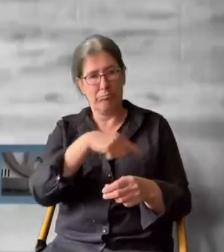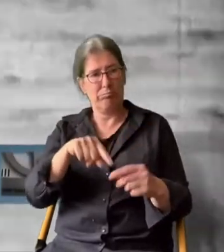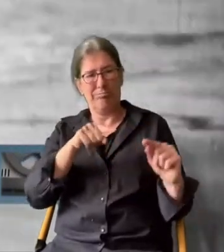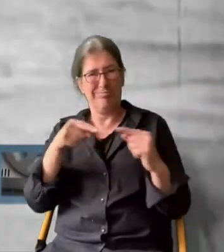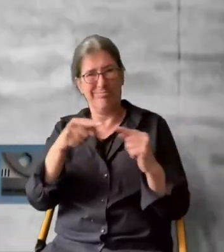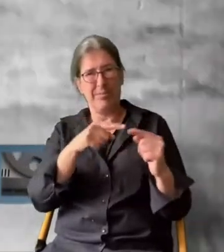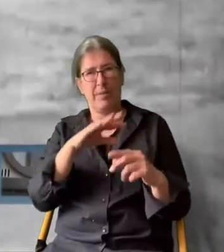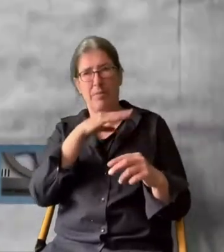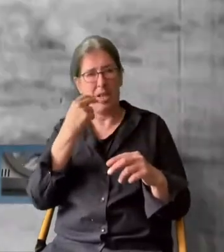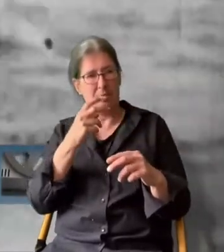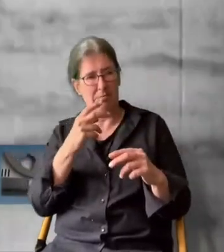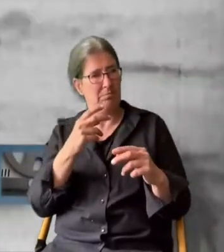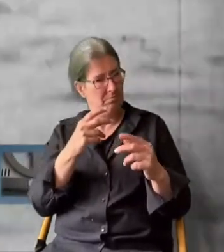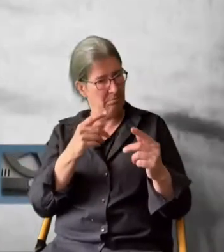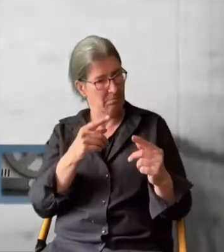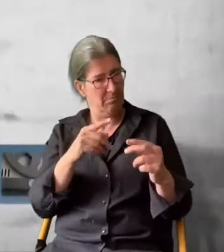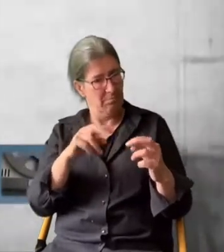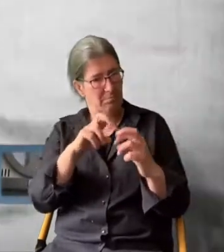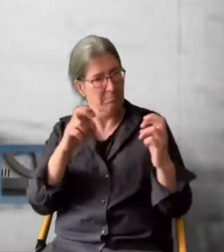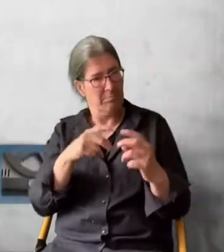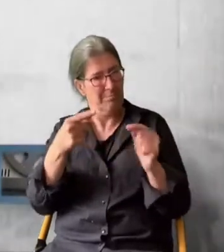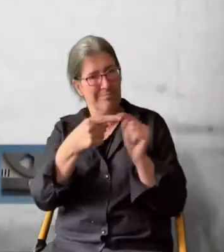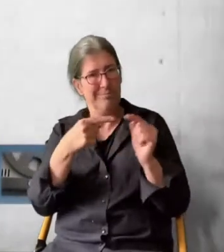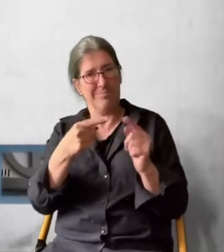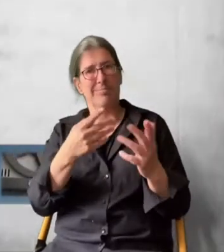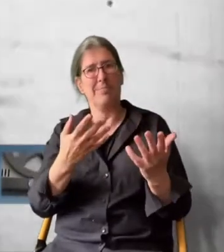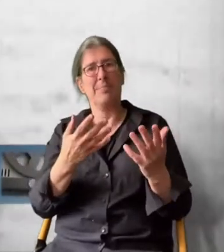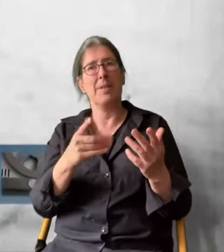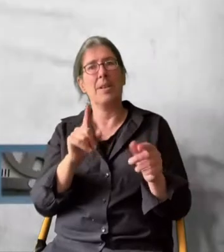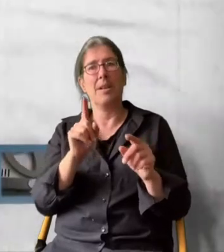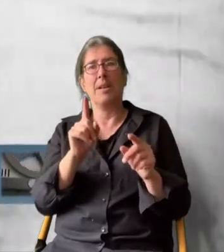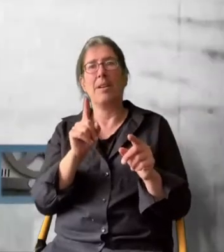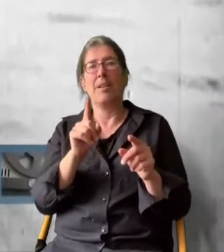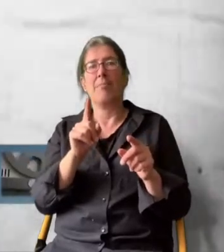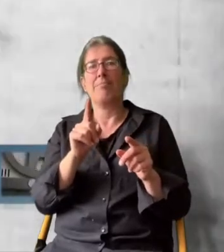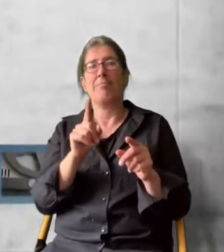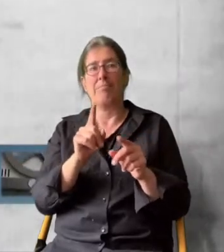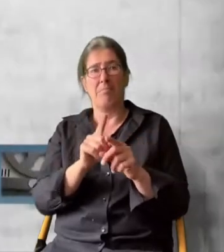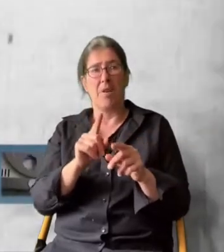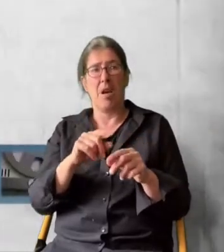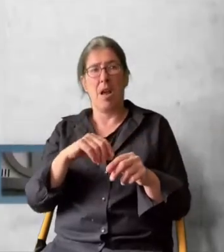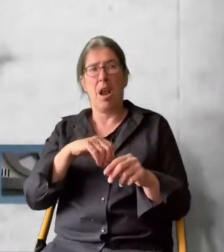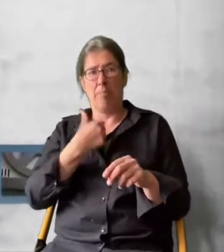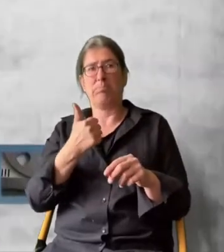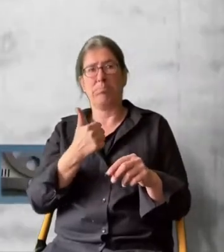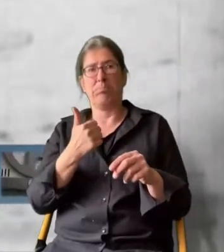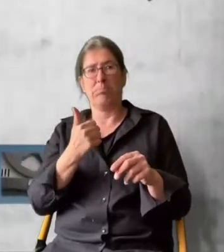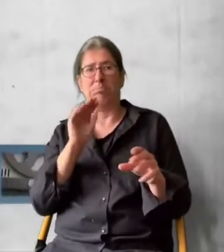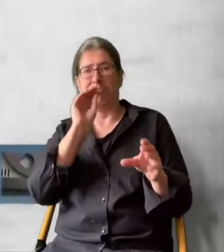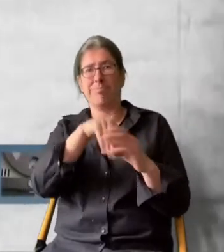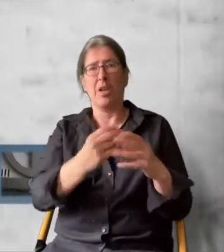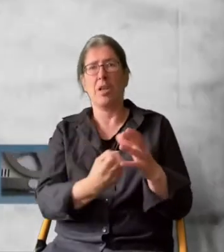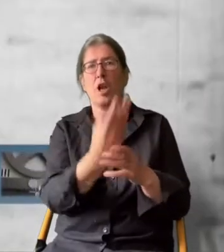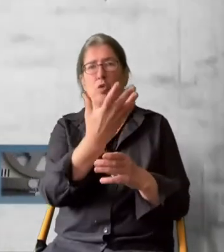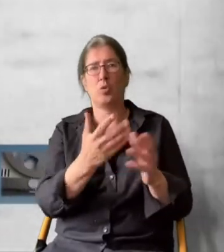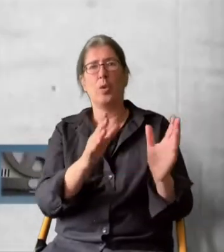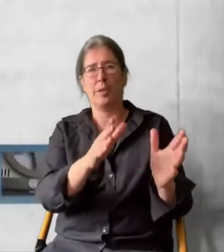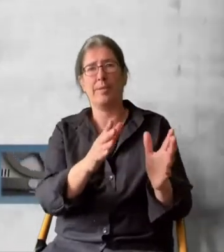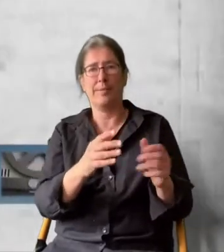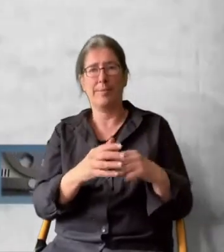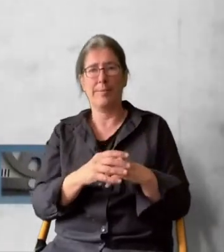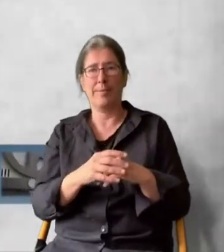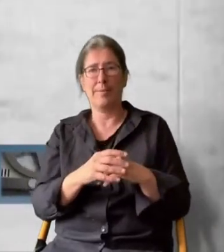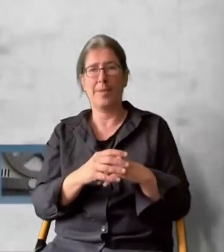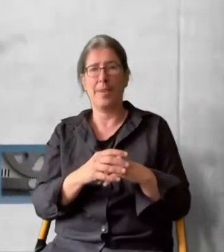intensiv mit diesen Fragen beschäftigt haben. Aber im Übrigen lebten wir doch sehr naturverbunden. Und war